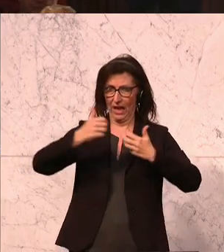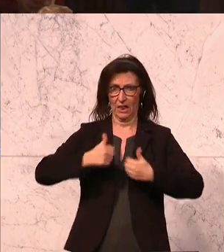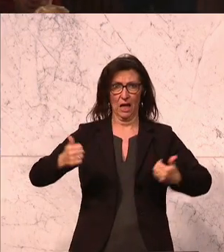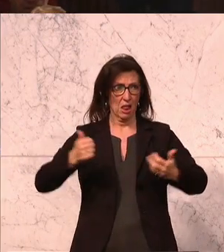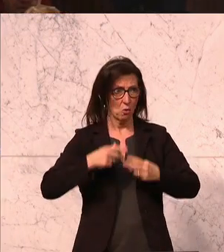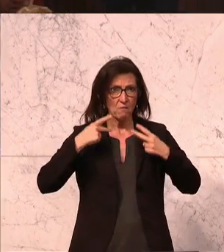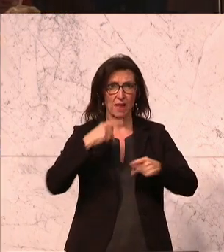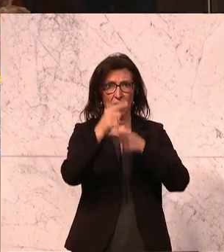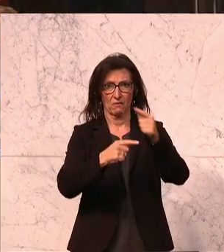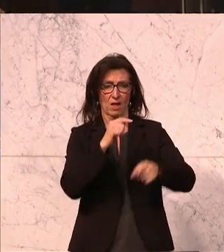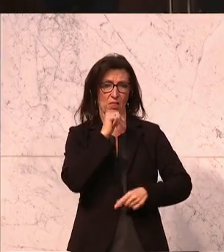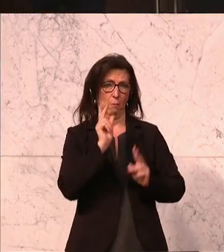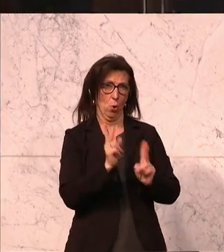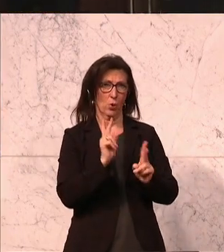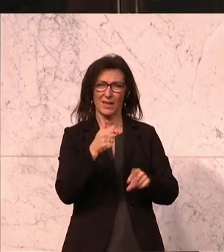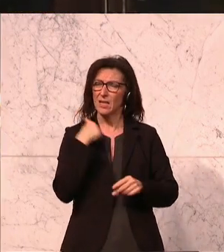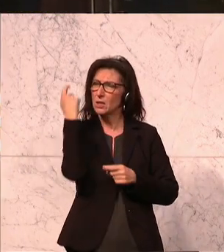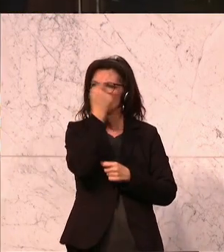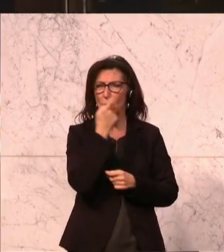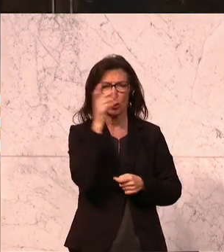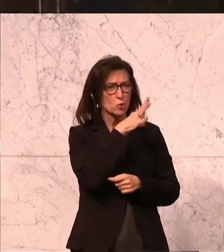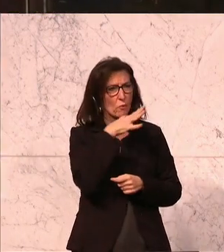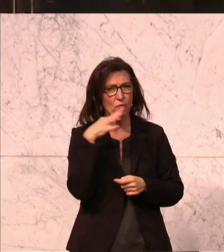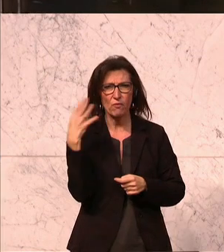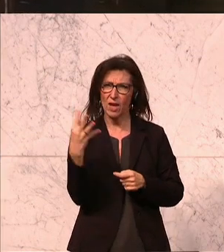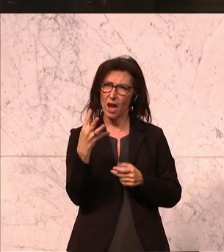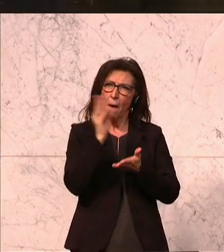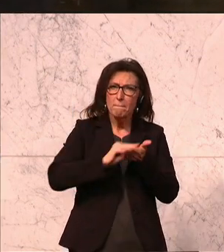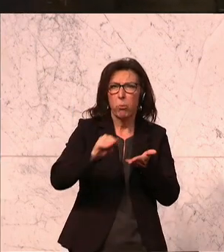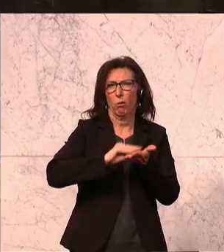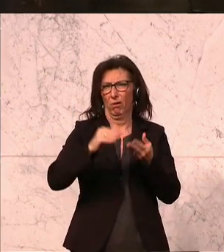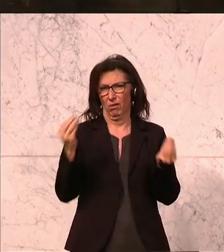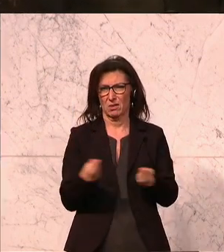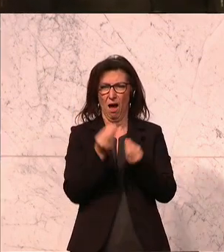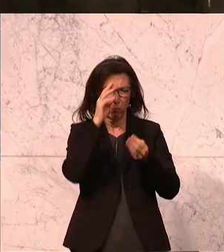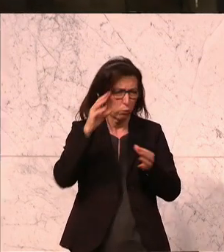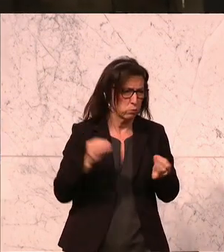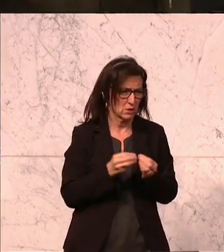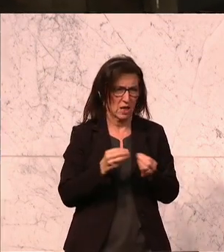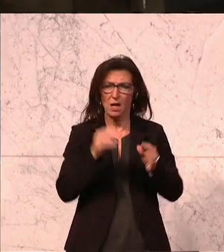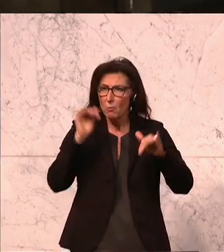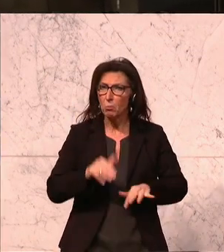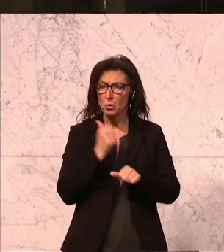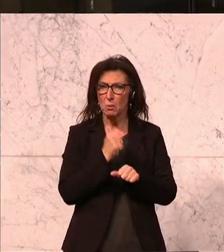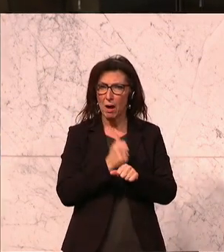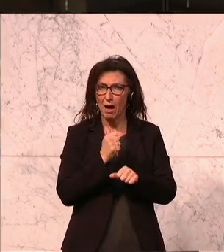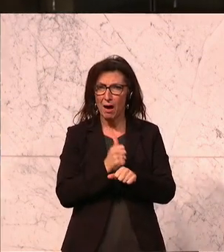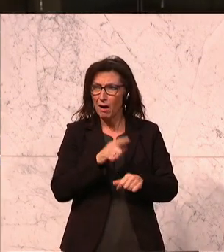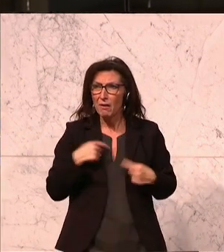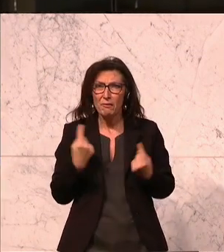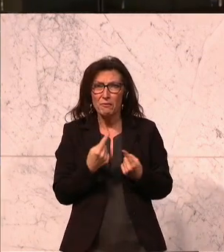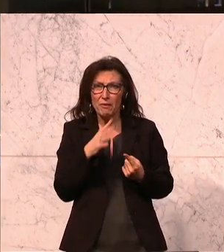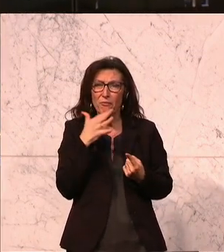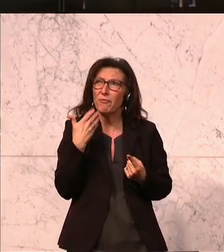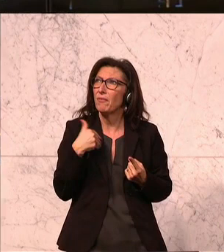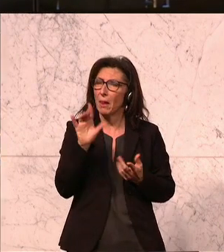Ich mache mir Sorgen, weil wir so viele unsinnige bürokratischen Tätigkeiten machen müssen, obwohl wir viel mehr Zeit in die